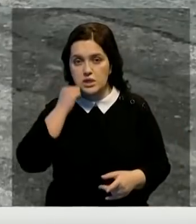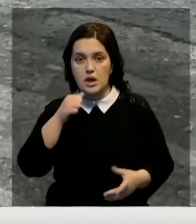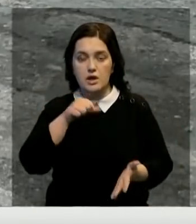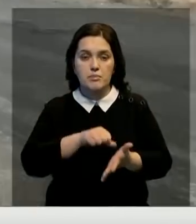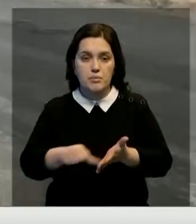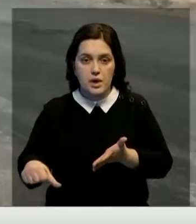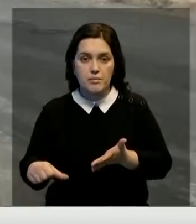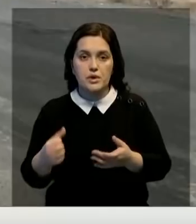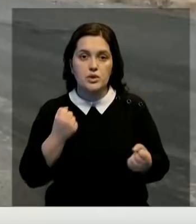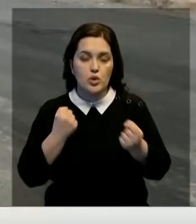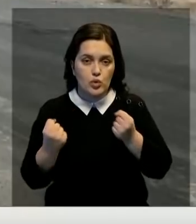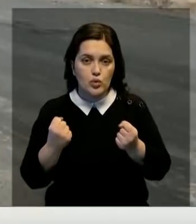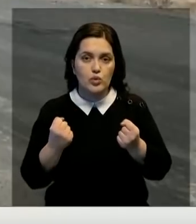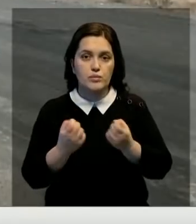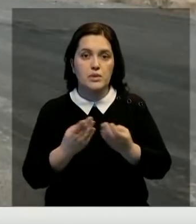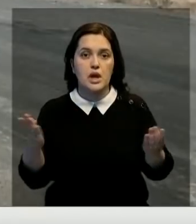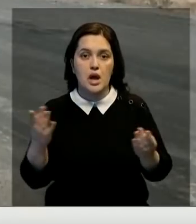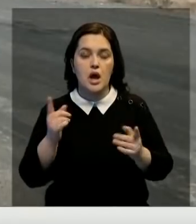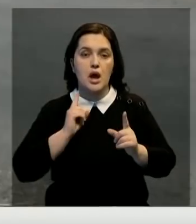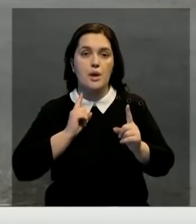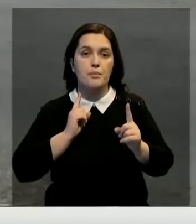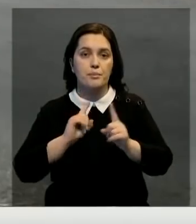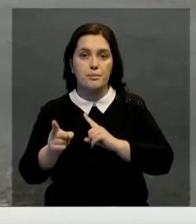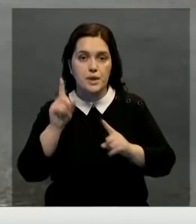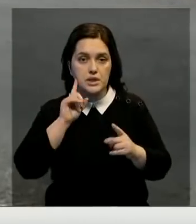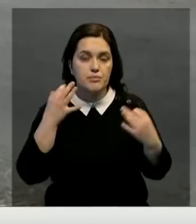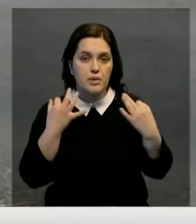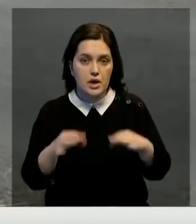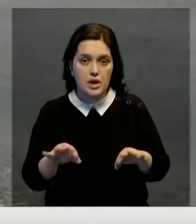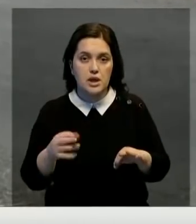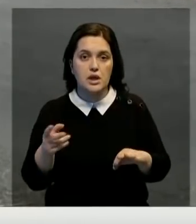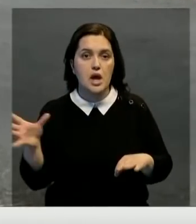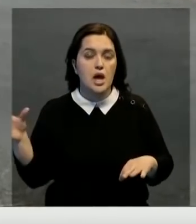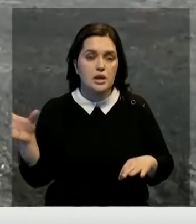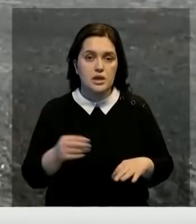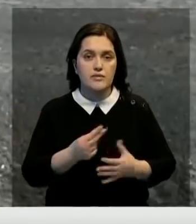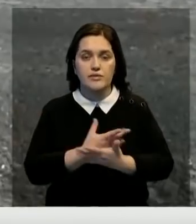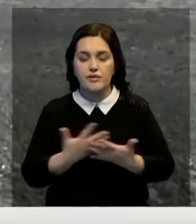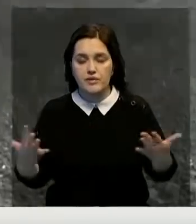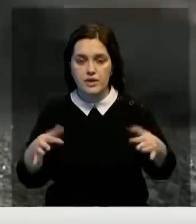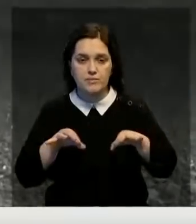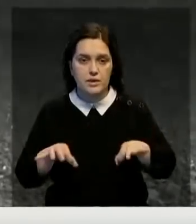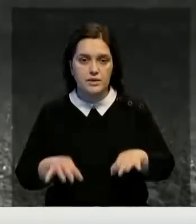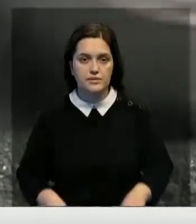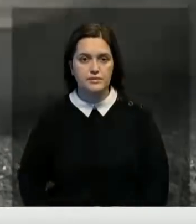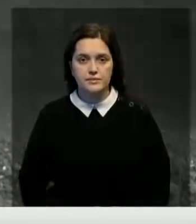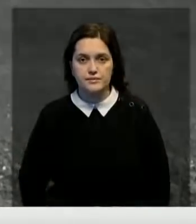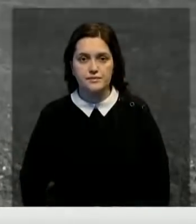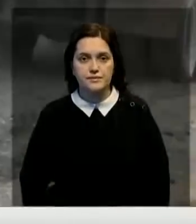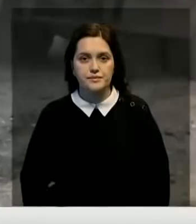отрезке сняли старое покрытие, укрепили основанием. Проезд пока разрешен для всех видов транспорта.